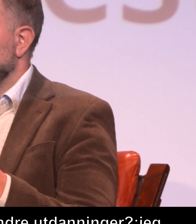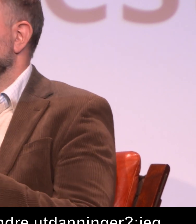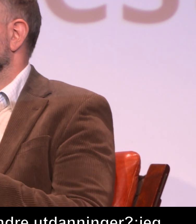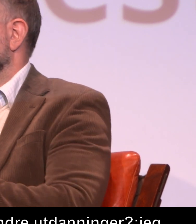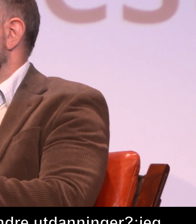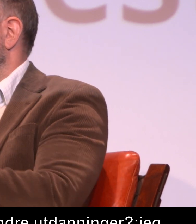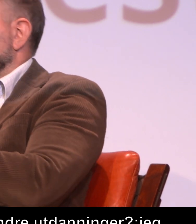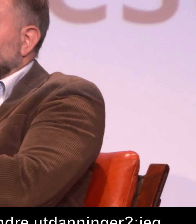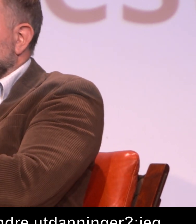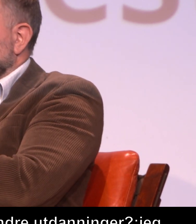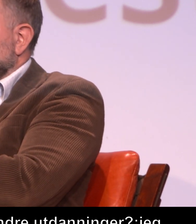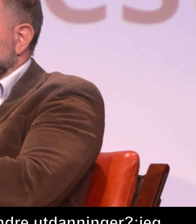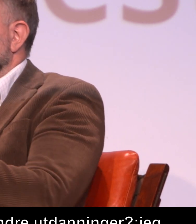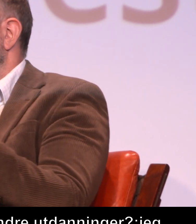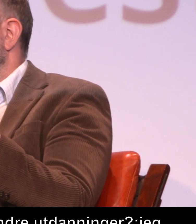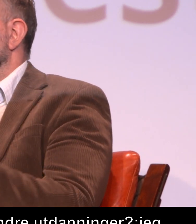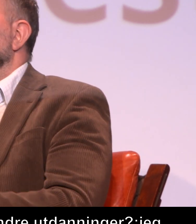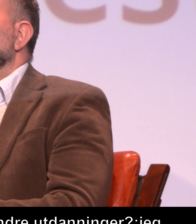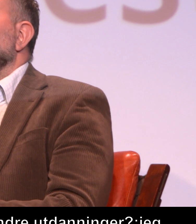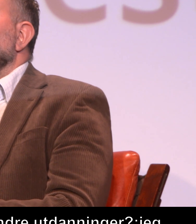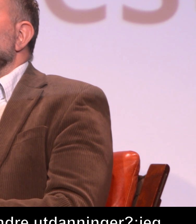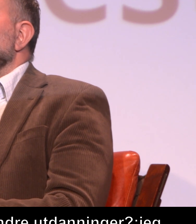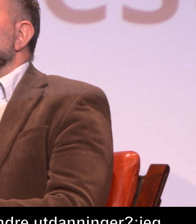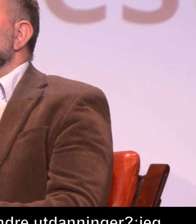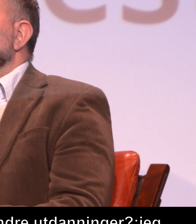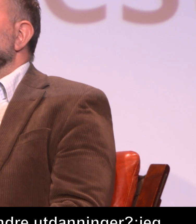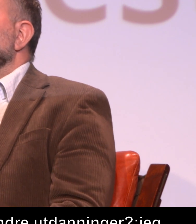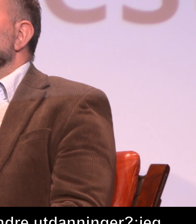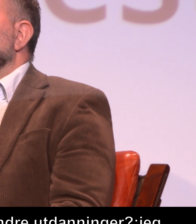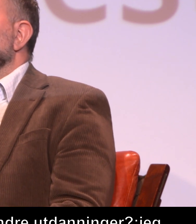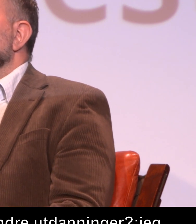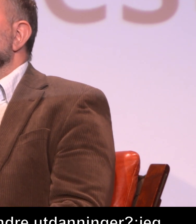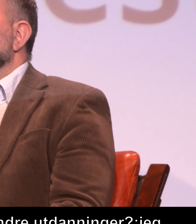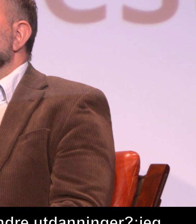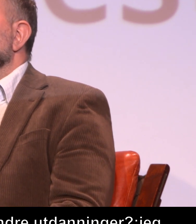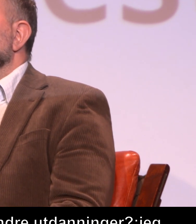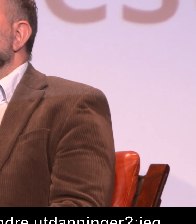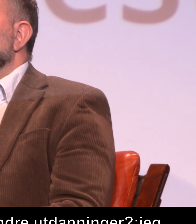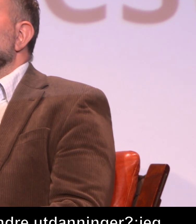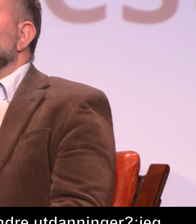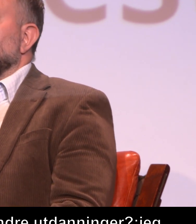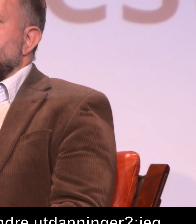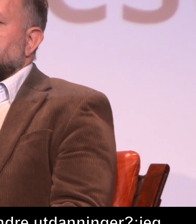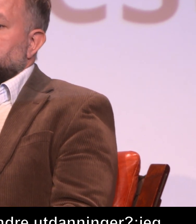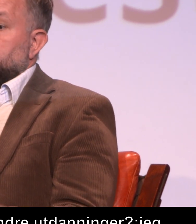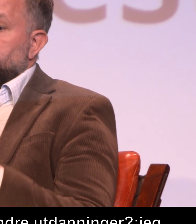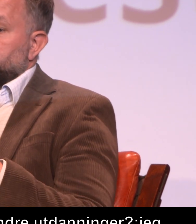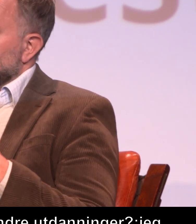til andre utdanninger, eller til arbeidsgivere for eksempel. og så tenker jeg at